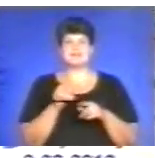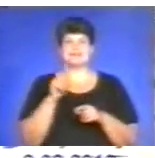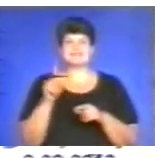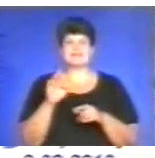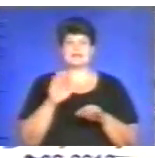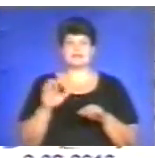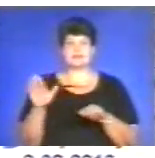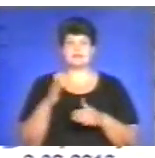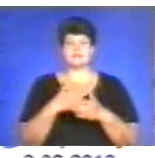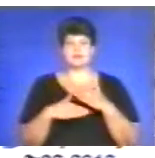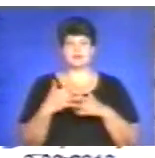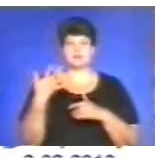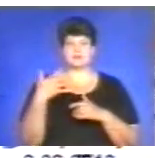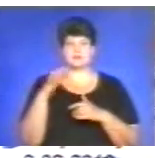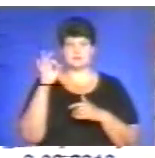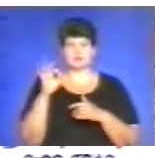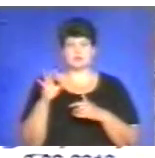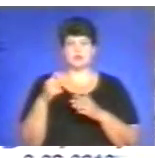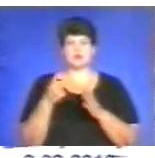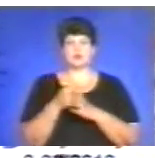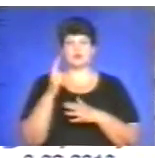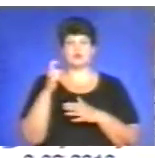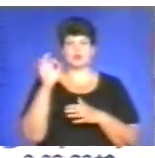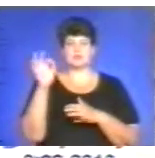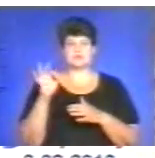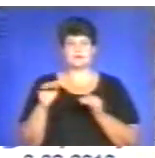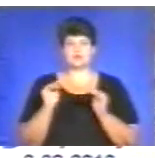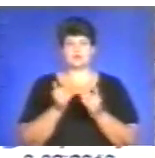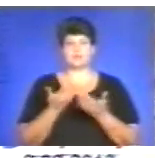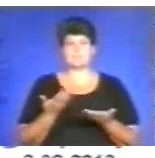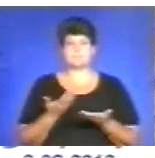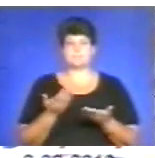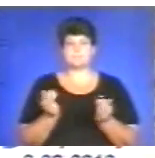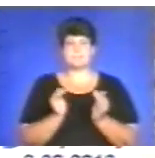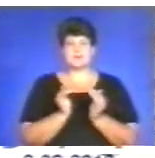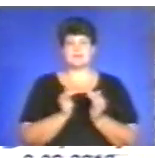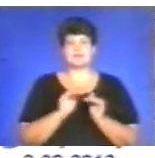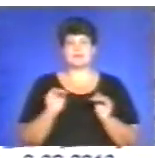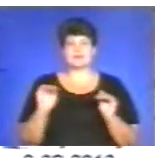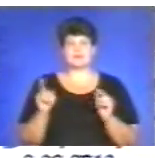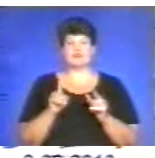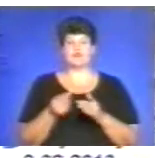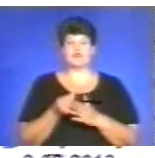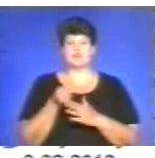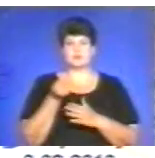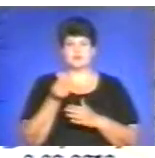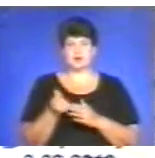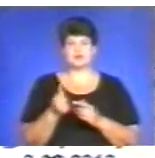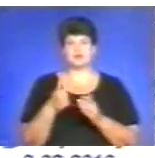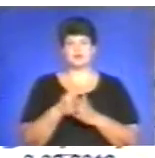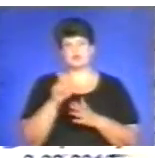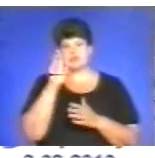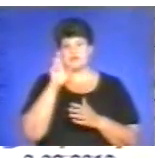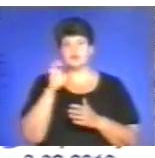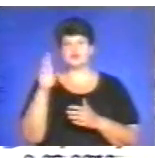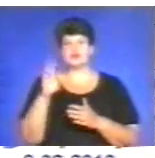групи А з 50% до 100% прожиткового мінімуму для дітей відповідного віку, що виплачується до державної